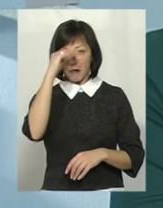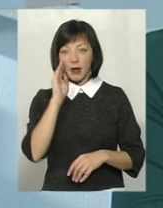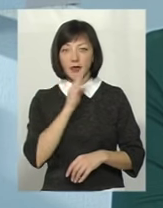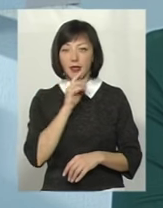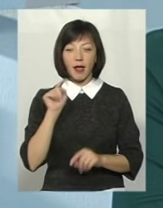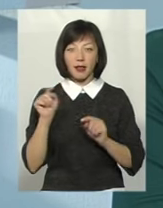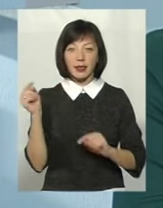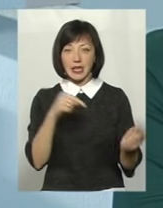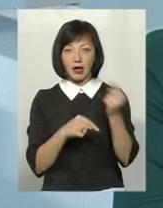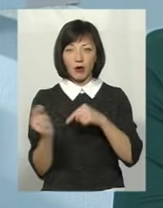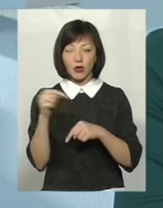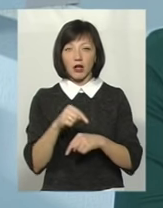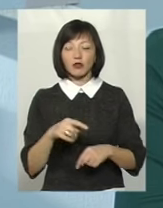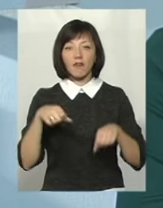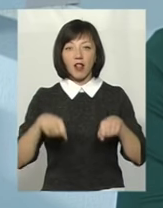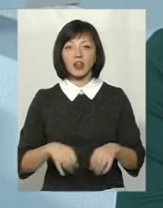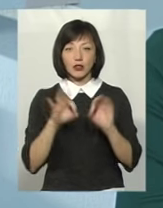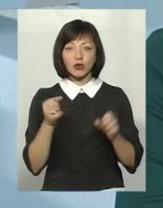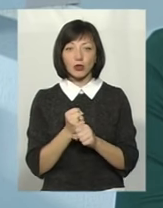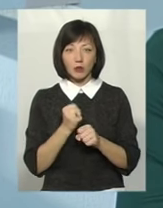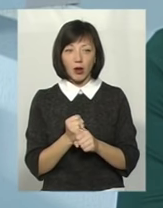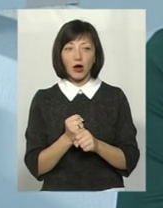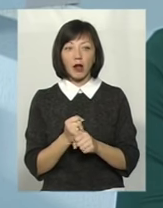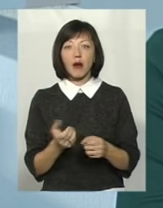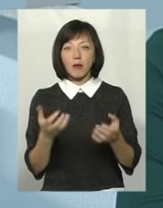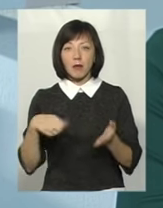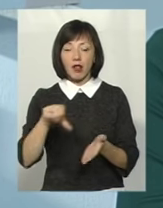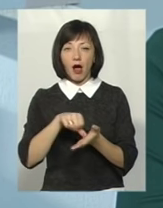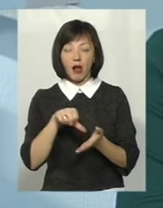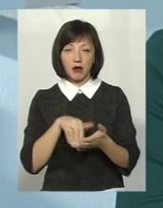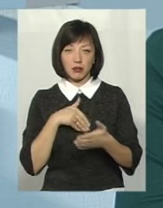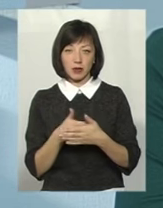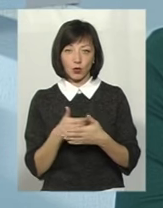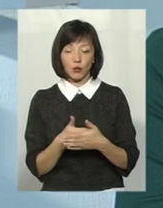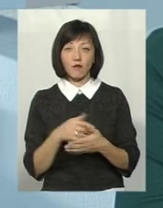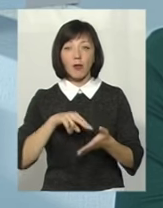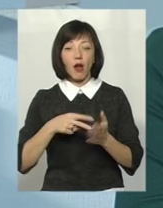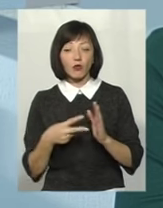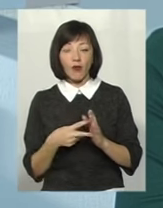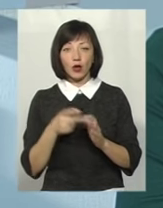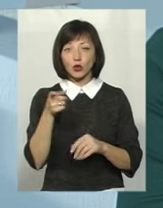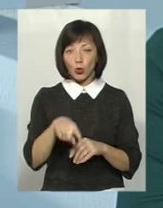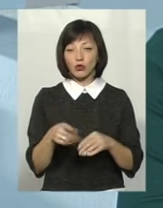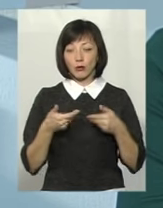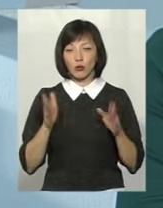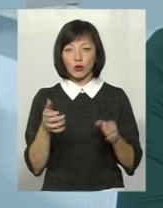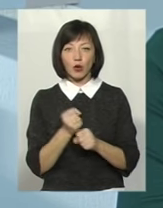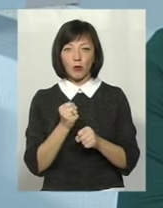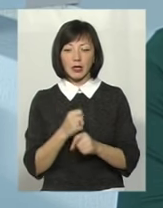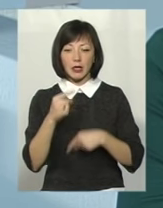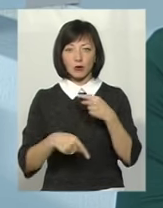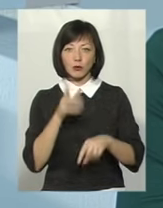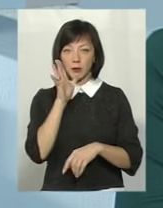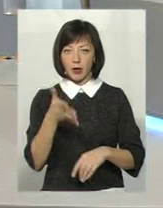не тикають пальцем, щоб влада нічого не робить, а щоб вони приймали також активну участь в плануванні того, що ми будемо робити на